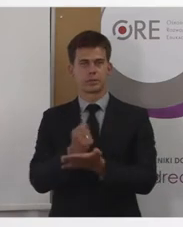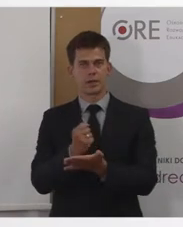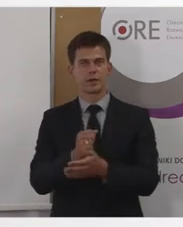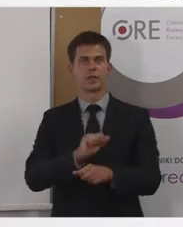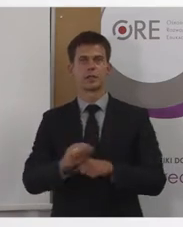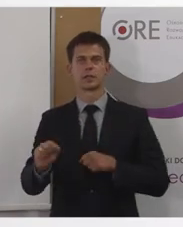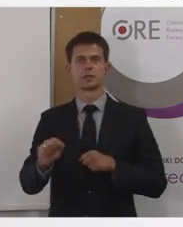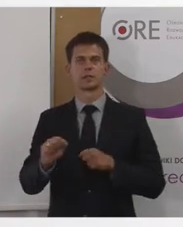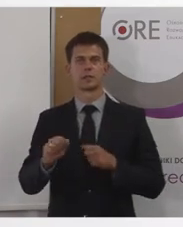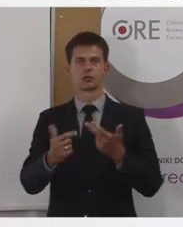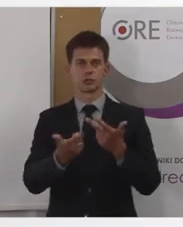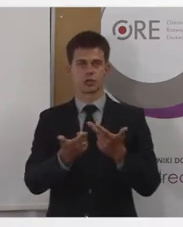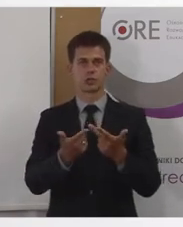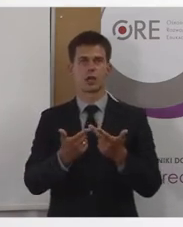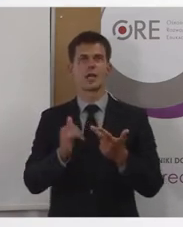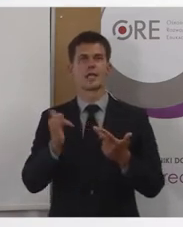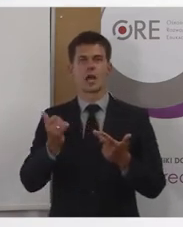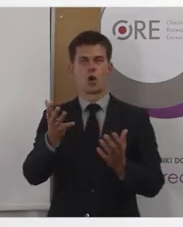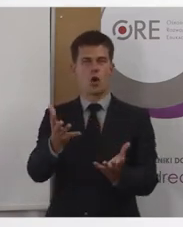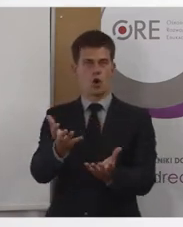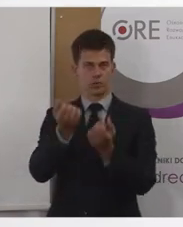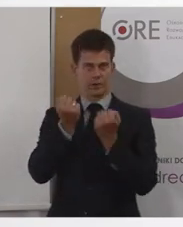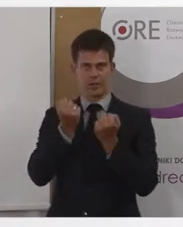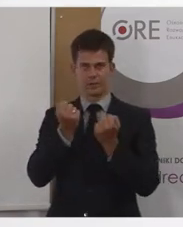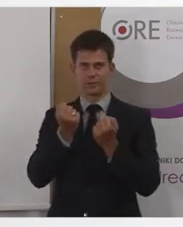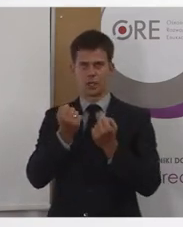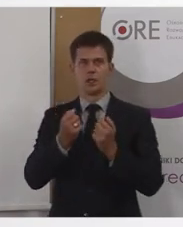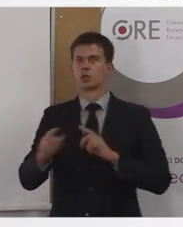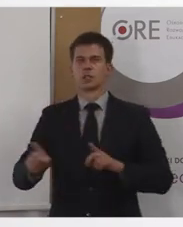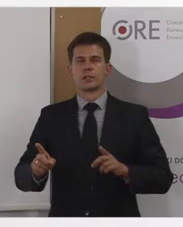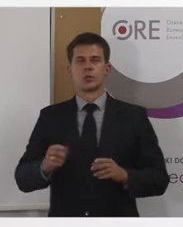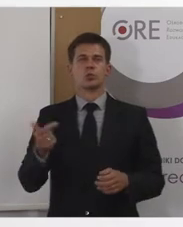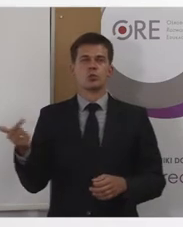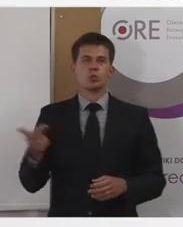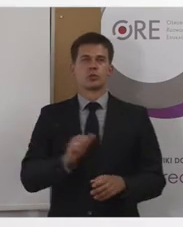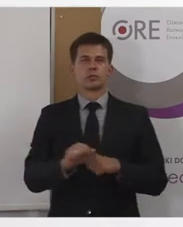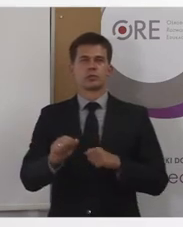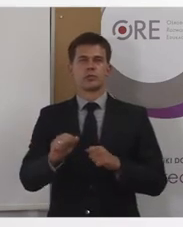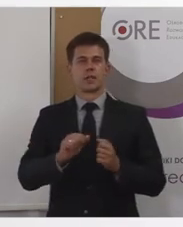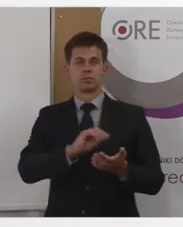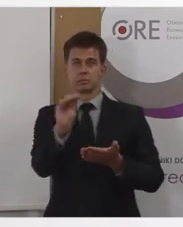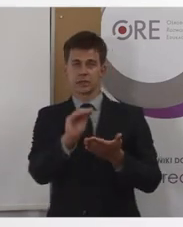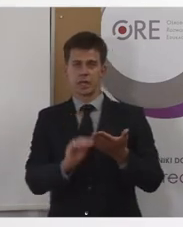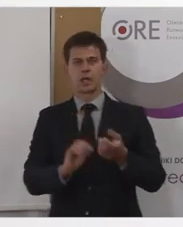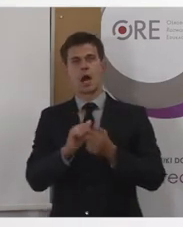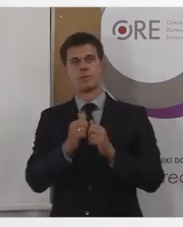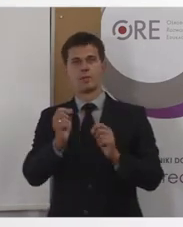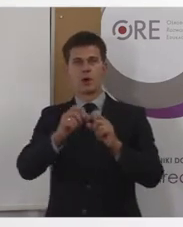sposób odbioru tych treści. Czyli, że treści powinny być stworzone w taki sposób,